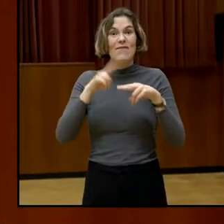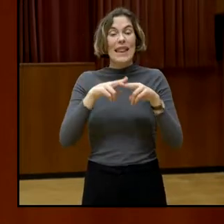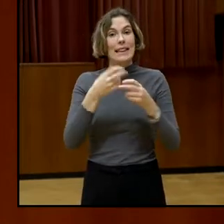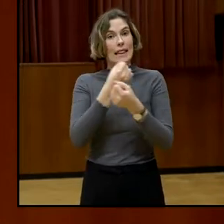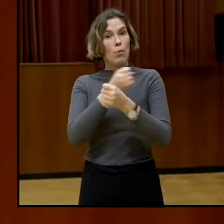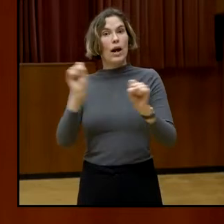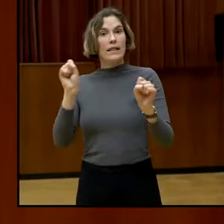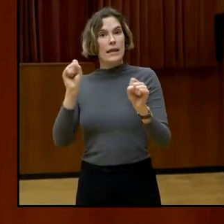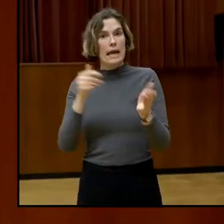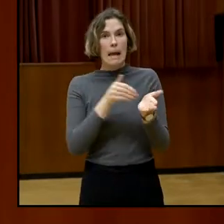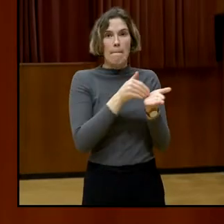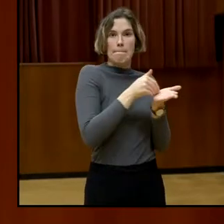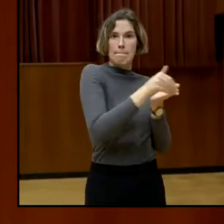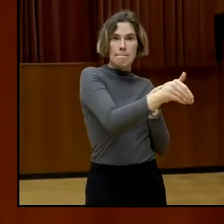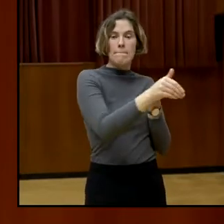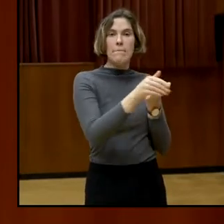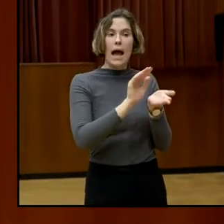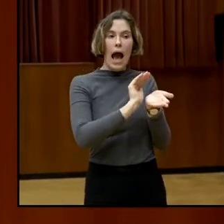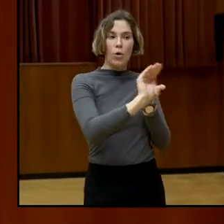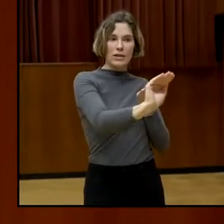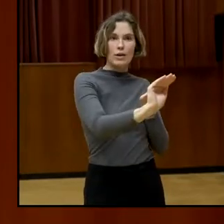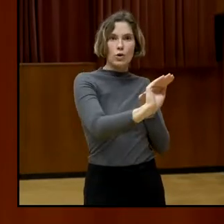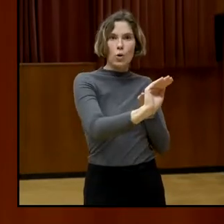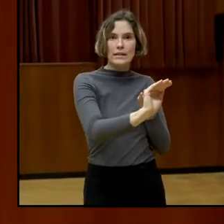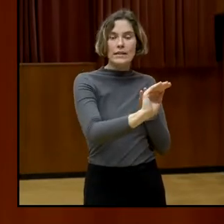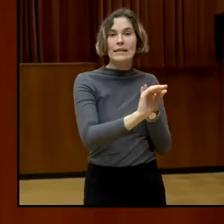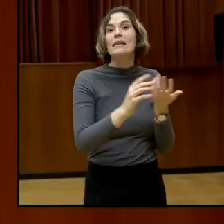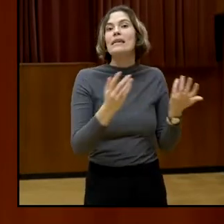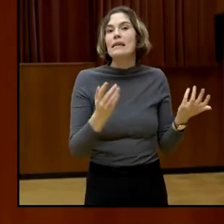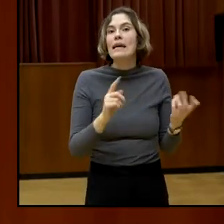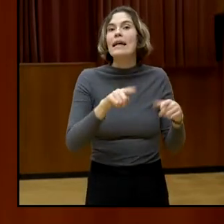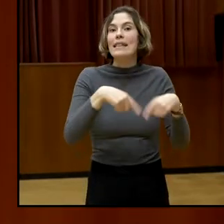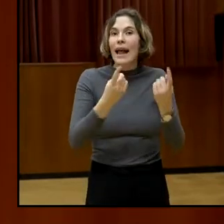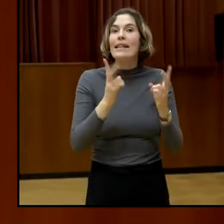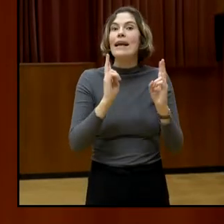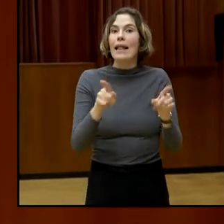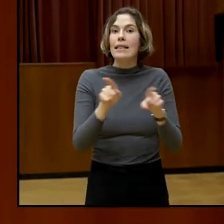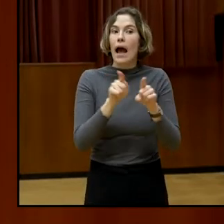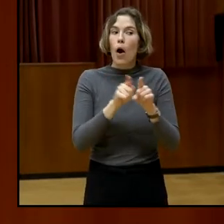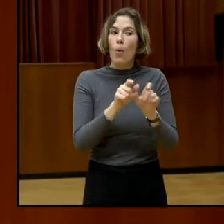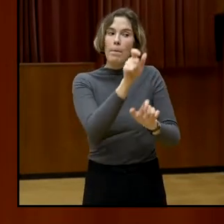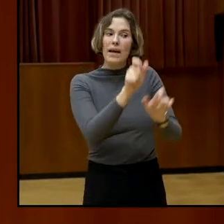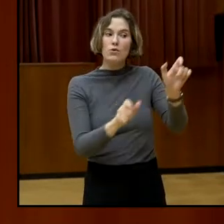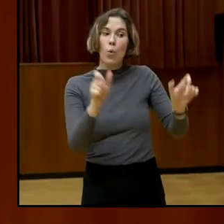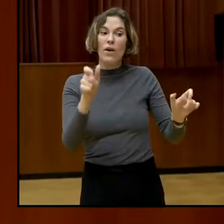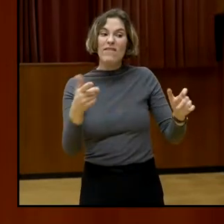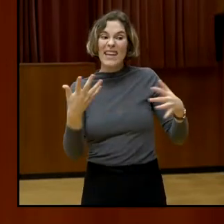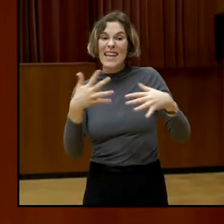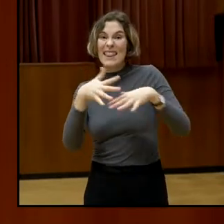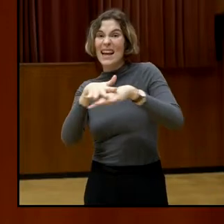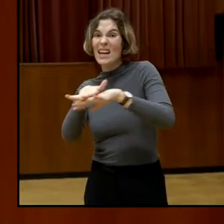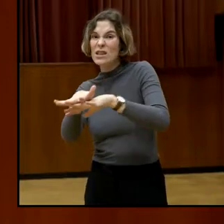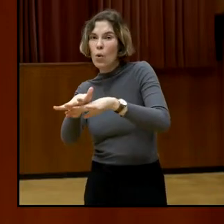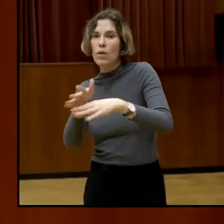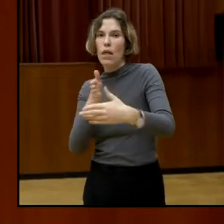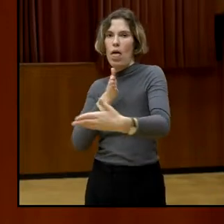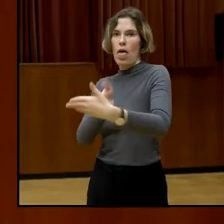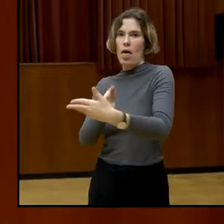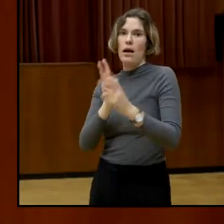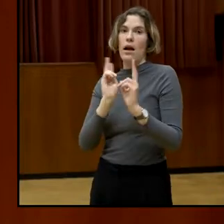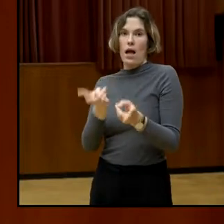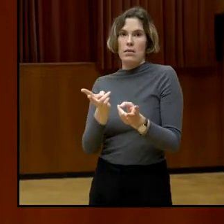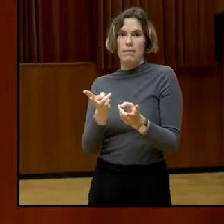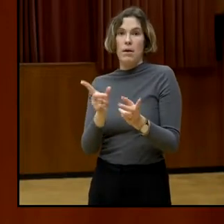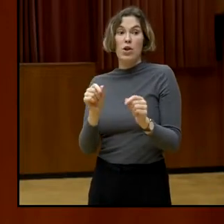Beteiligung nicht wahrgenommen wird, dann kann das desintegrativ wirken. Es ist leider dann eine vertane